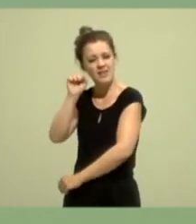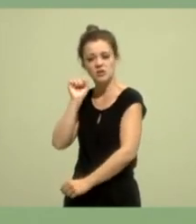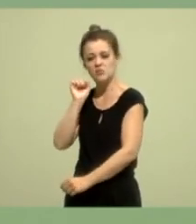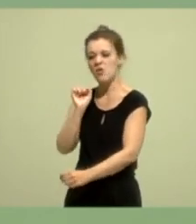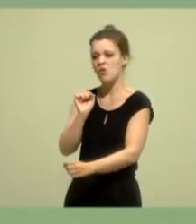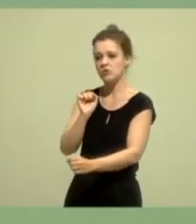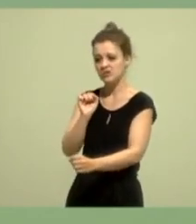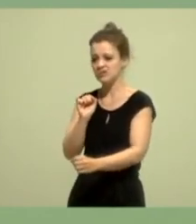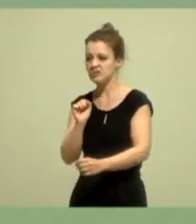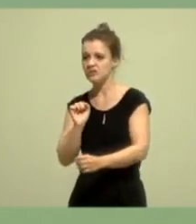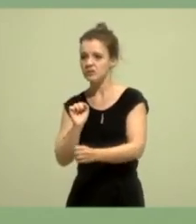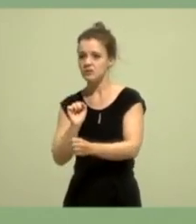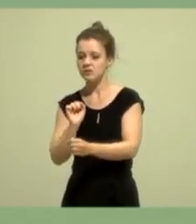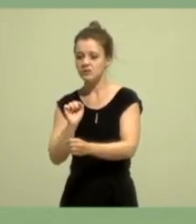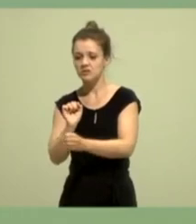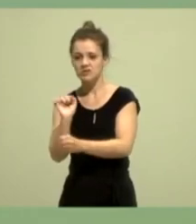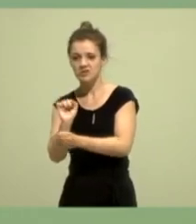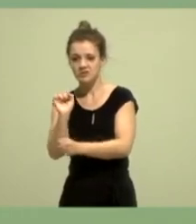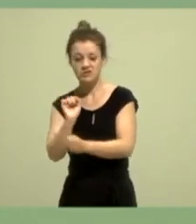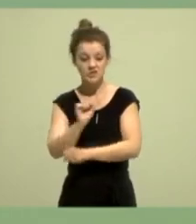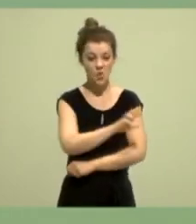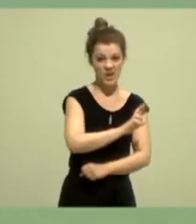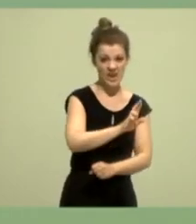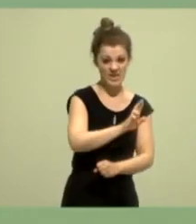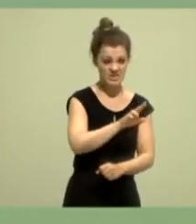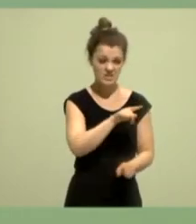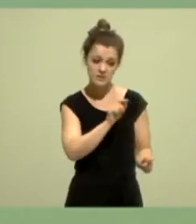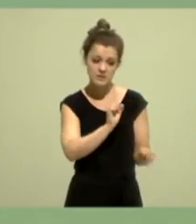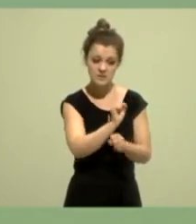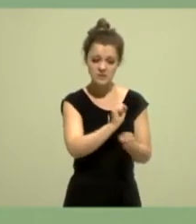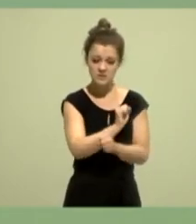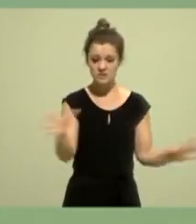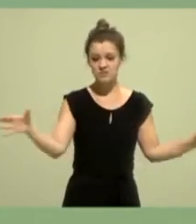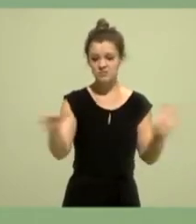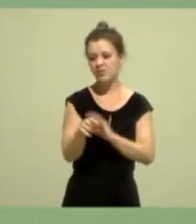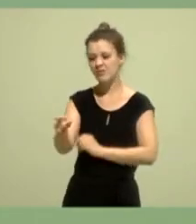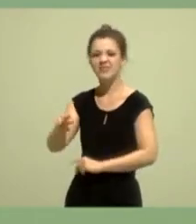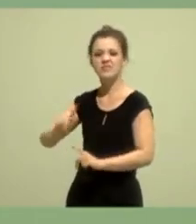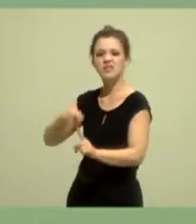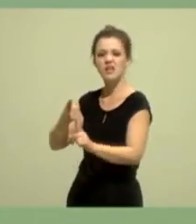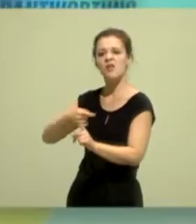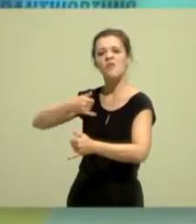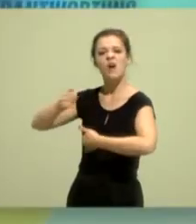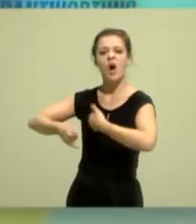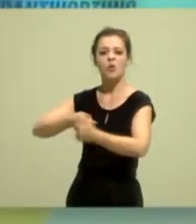Küche stellen muss, hängt unmittelbar mit dem Kampf gegen Rechts zusammen. Und das ist meine Antwort. hoffe, das reicht.